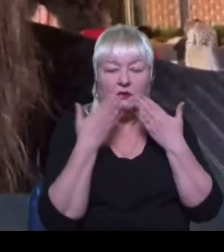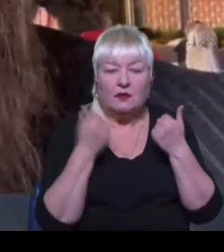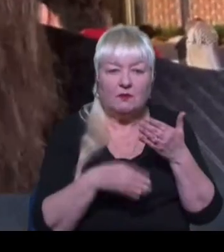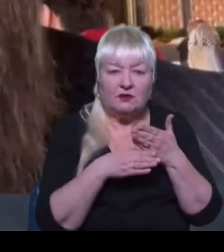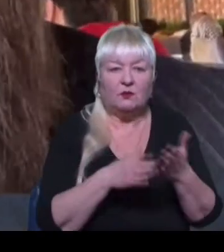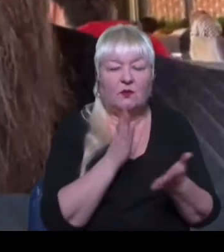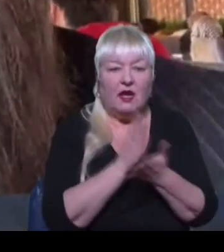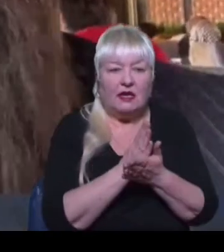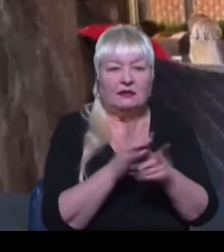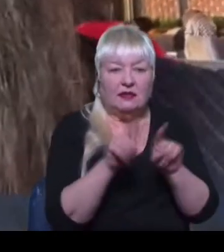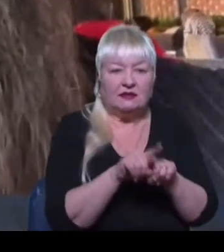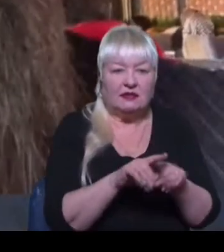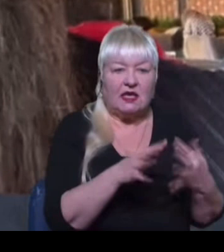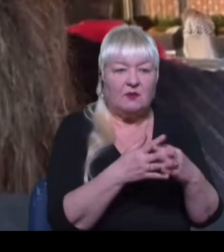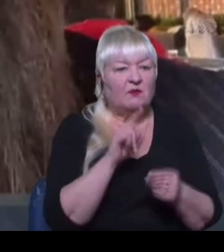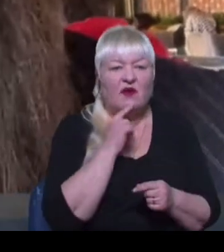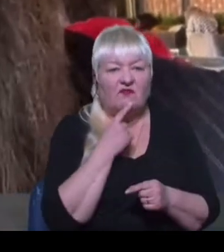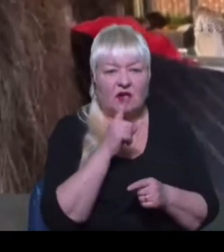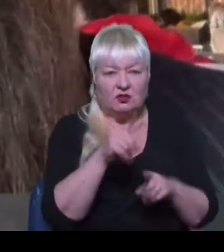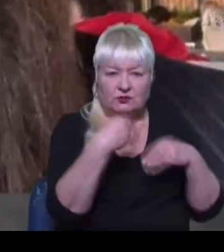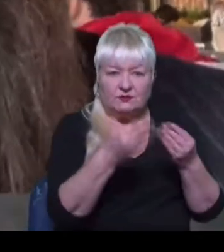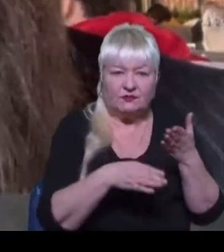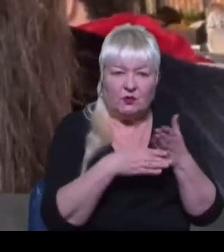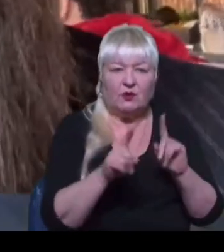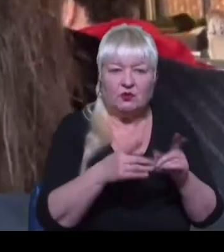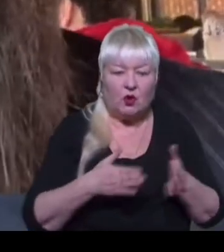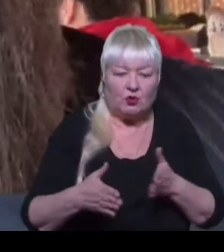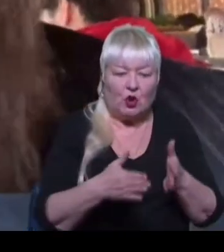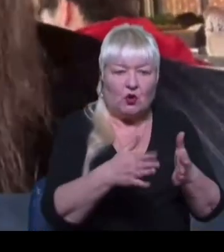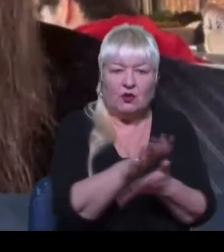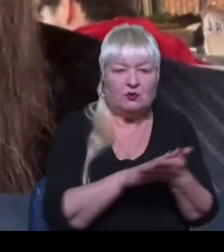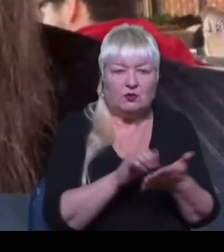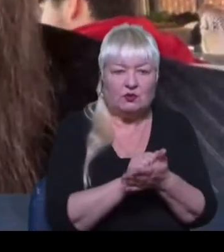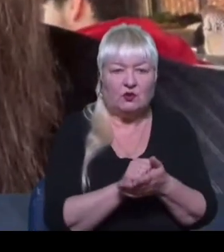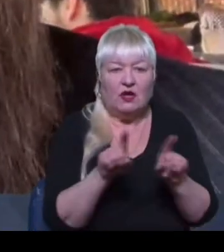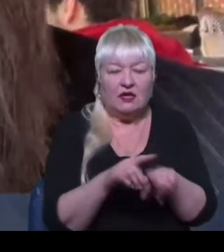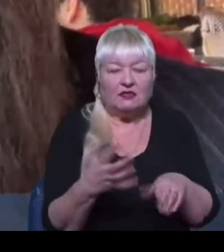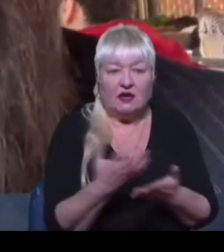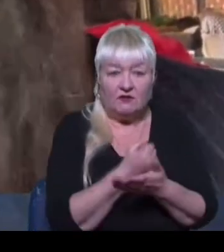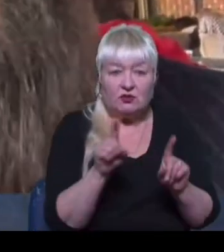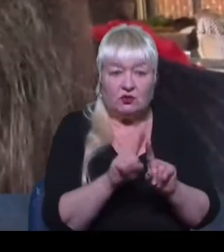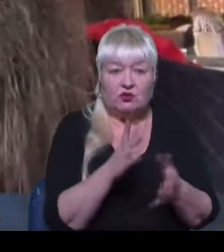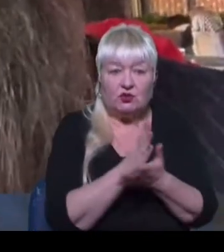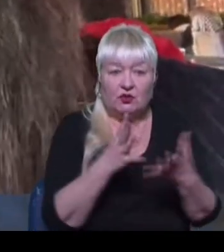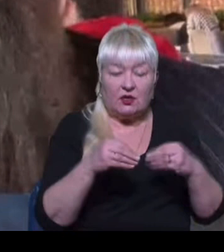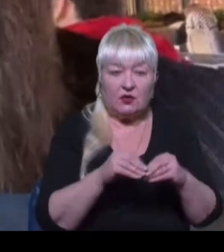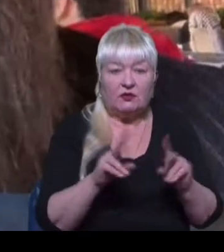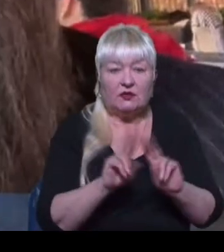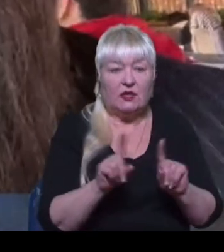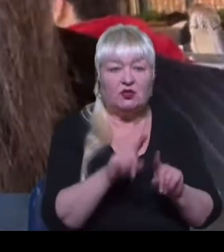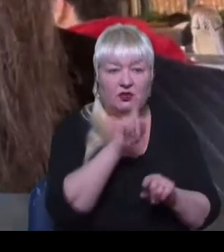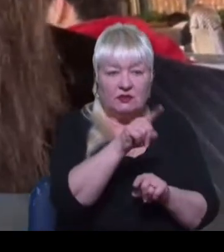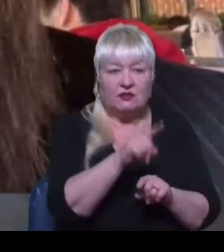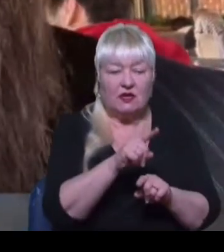провінція Хатай, в яку дуже важко приходить допомога, тому що дороги зруйновані. Так вийшло, що є родини, які в Хатай нас знають. Це турки.